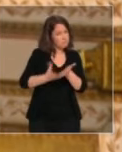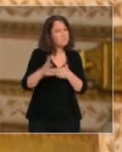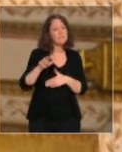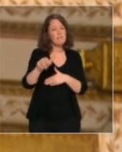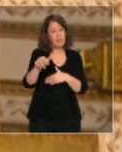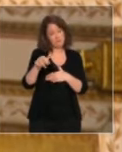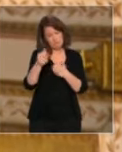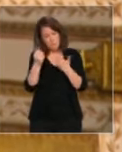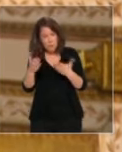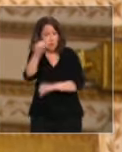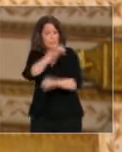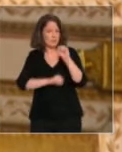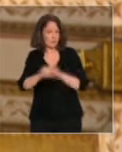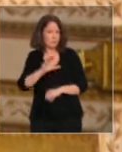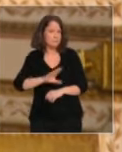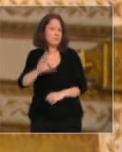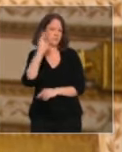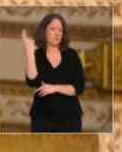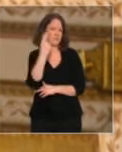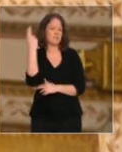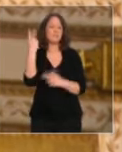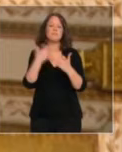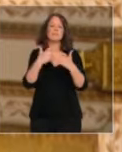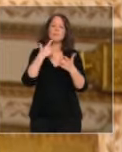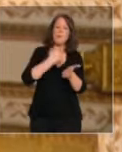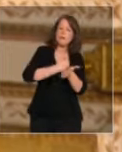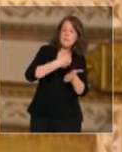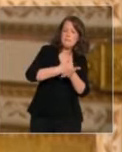qui sera nécessaire, en particulier pour les examens et les concours.